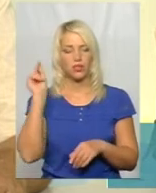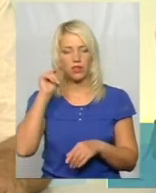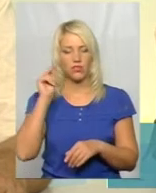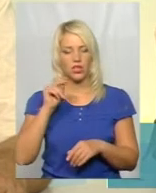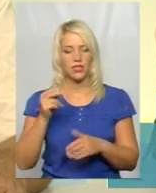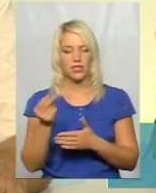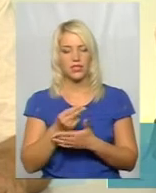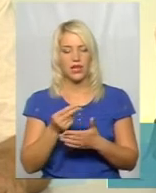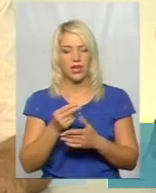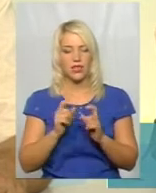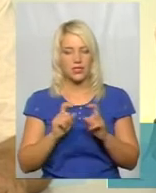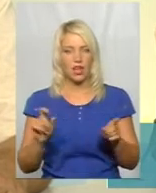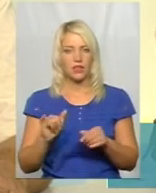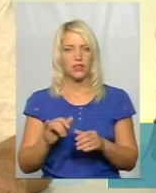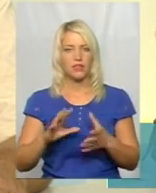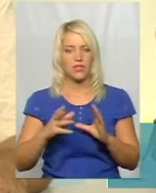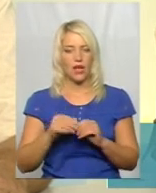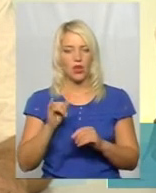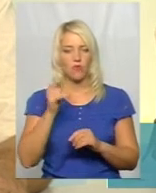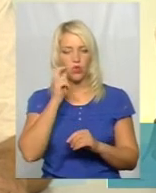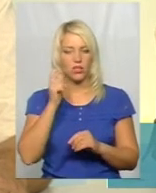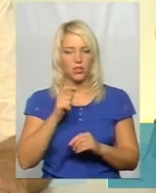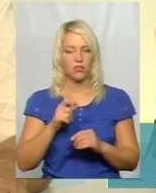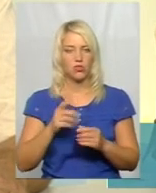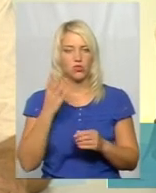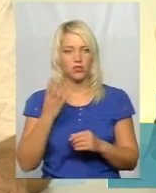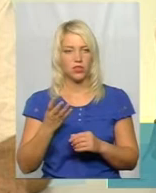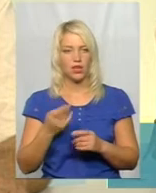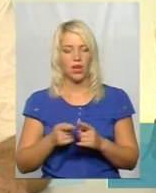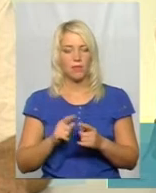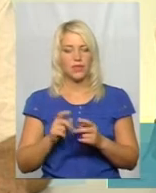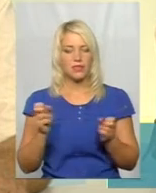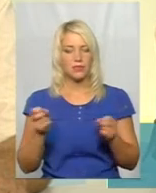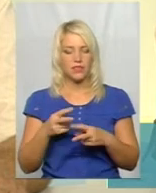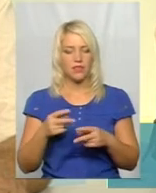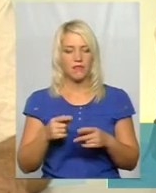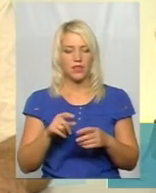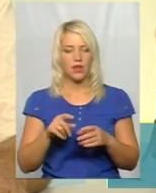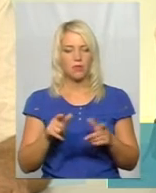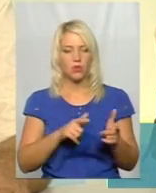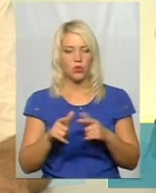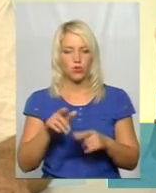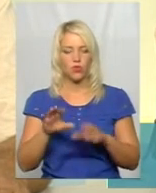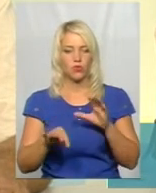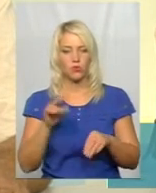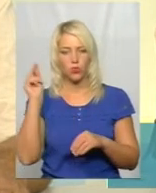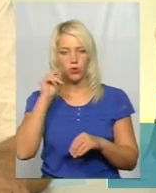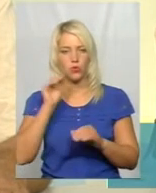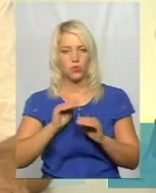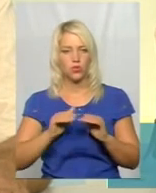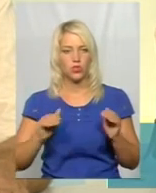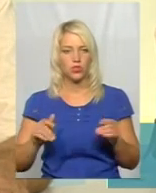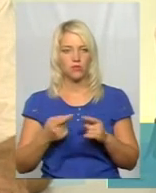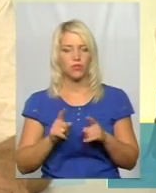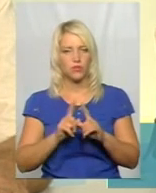чотири. І в зв'язку з тим, що специфіка підготовки і відбору цих учнів на навчання досить таки, ну, скажімо,